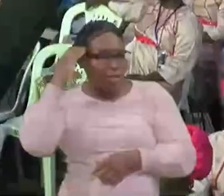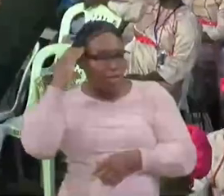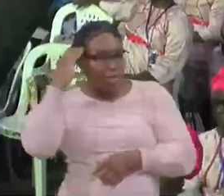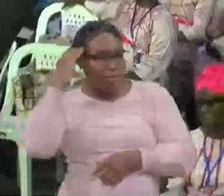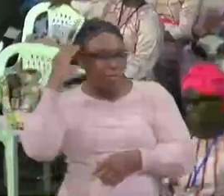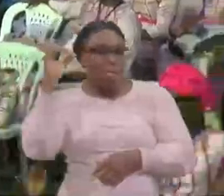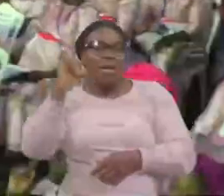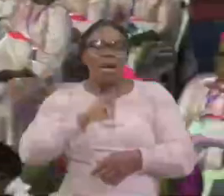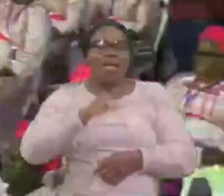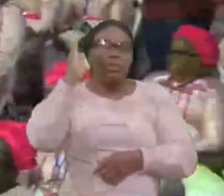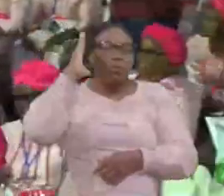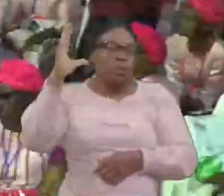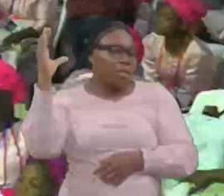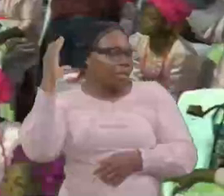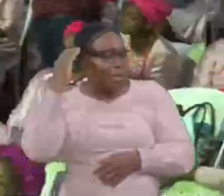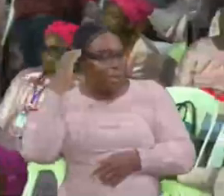-le. Je vais écouter.